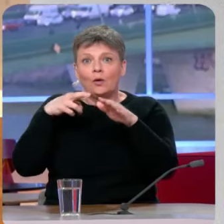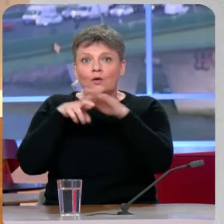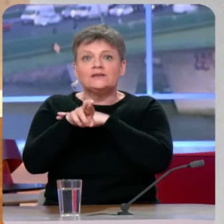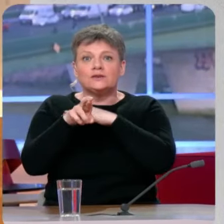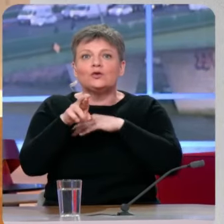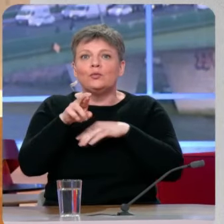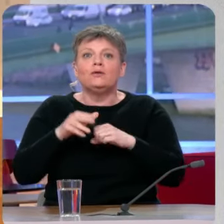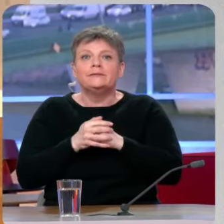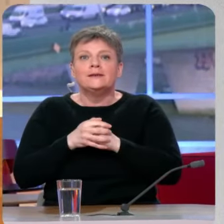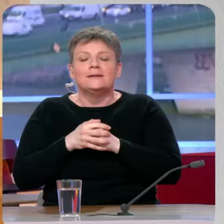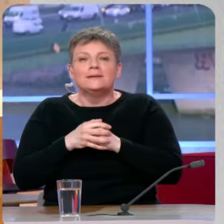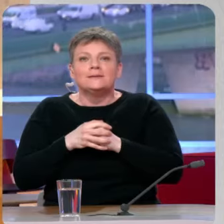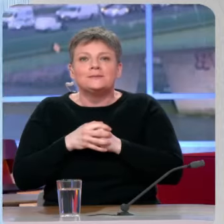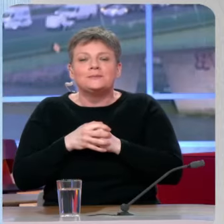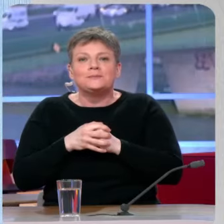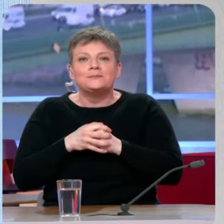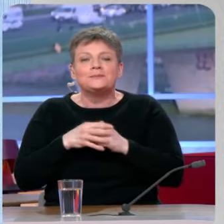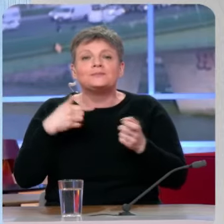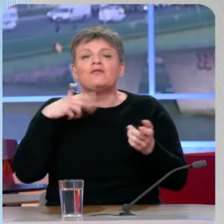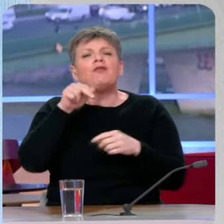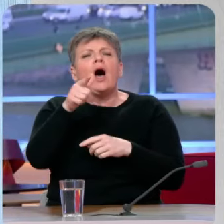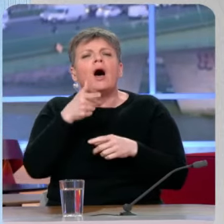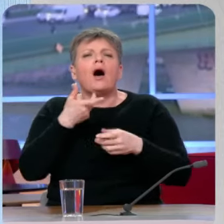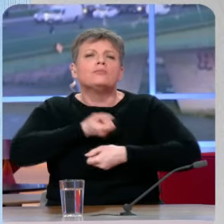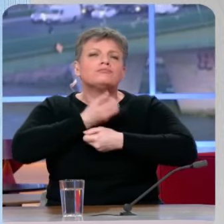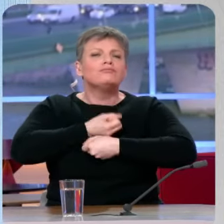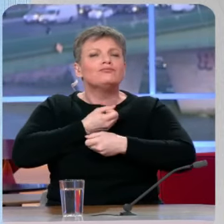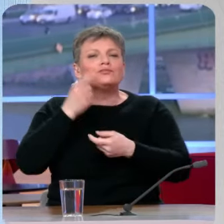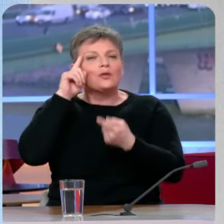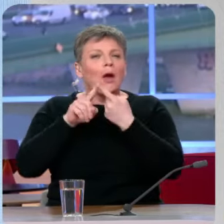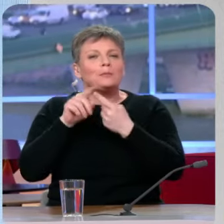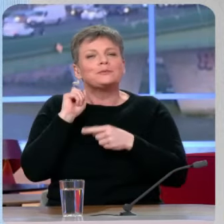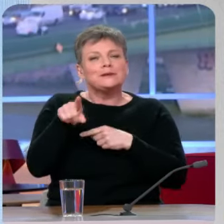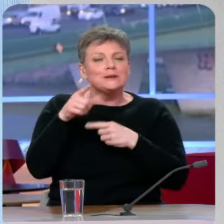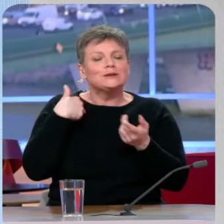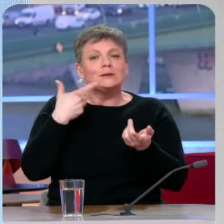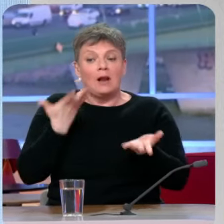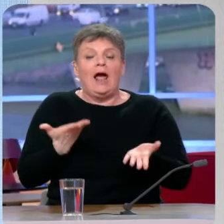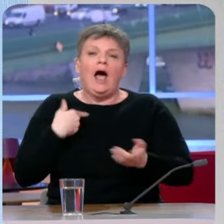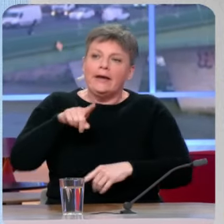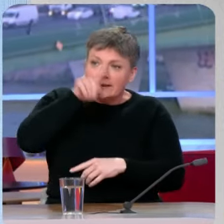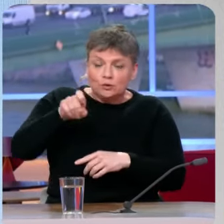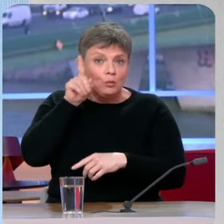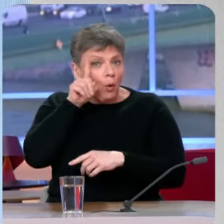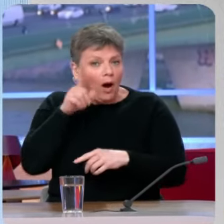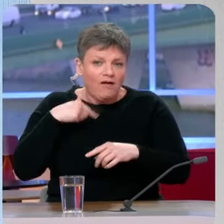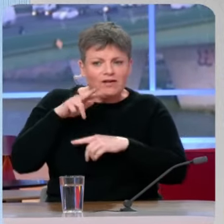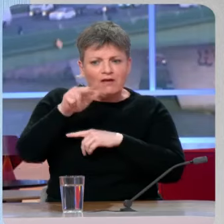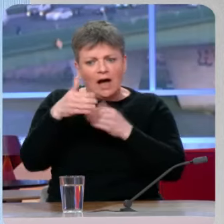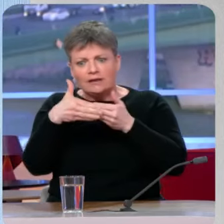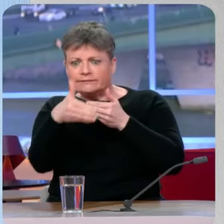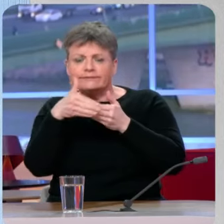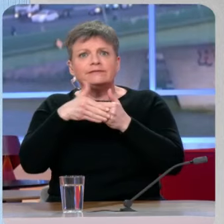pas vous. – parler de l'agriculture, de l'Ukraine, de l'actualité, des choses qui intéressent les Français. – Je vous posais cette question parce que c'est à trois mois des élections européennes,